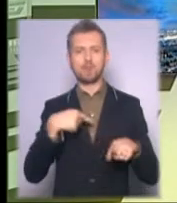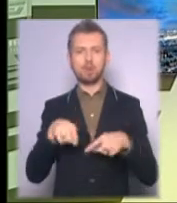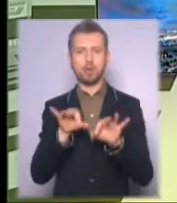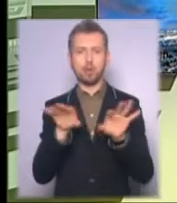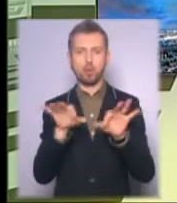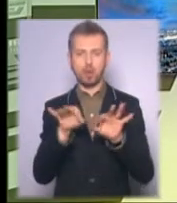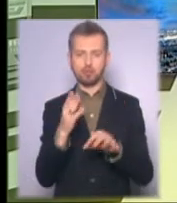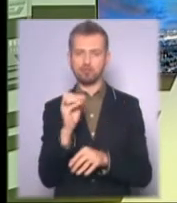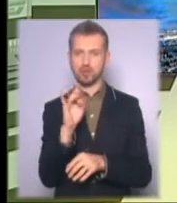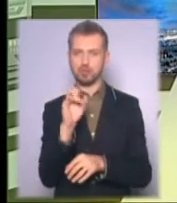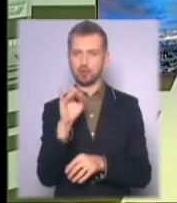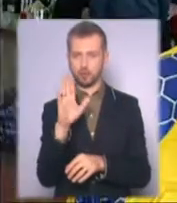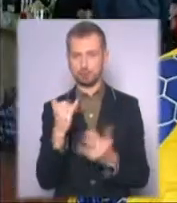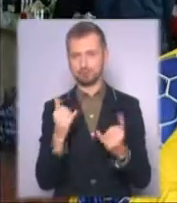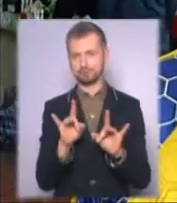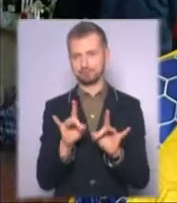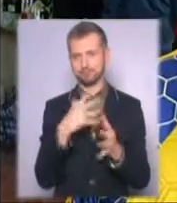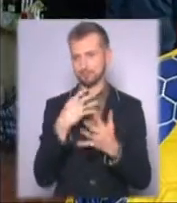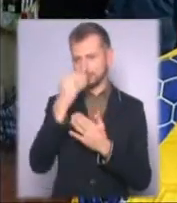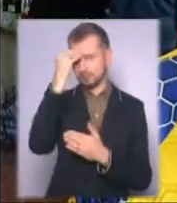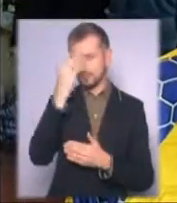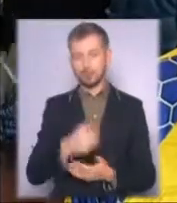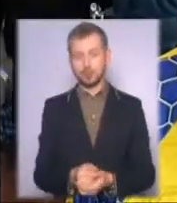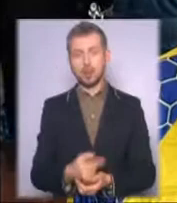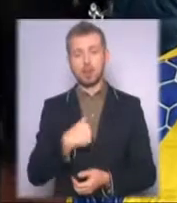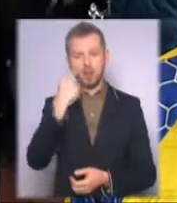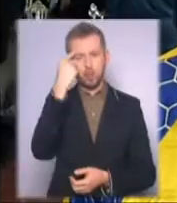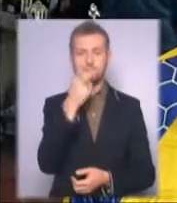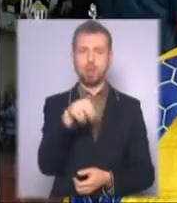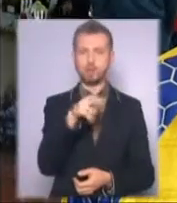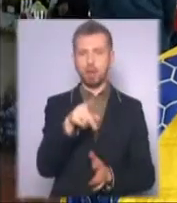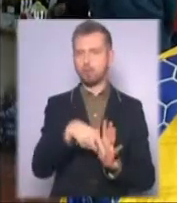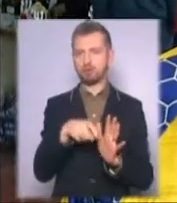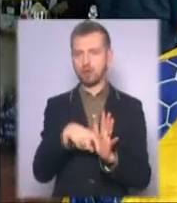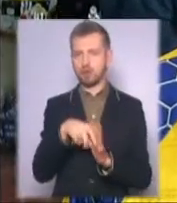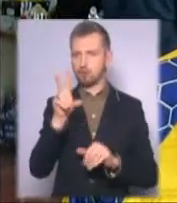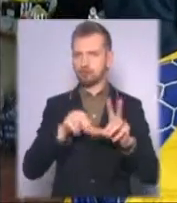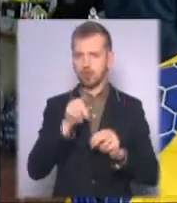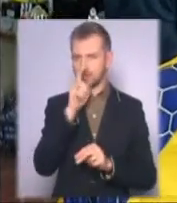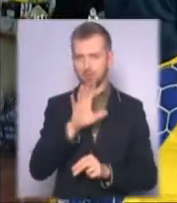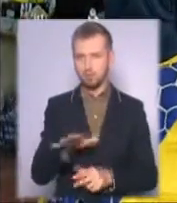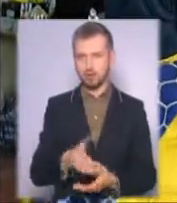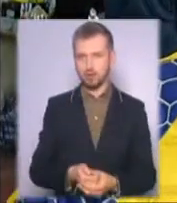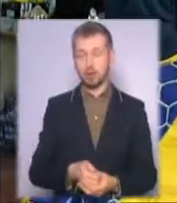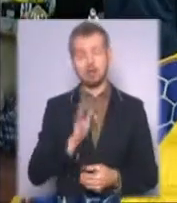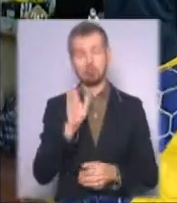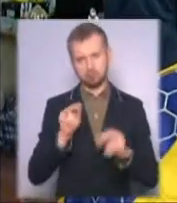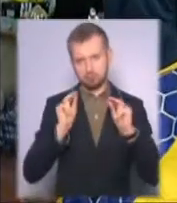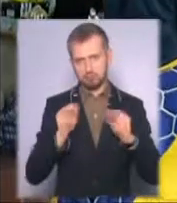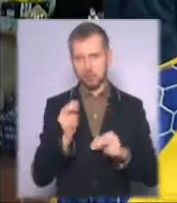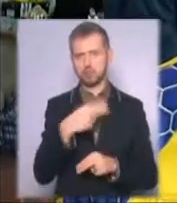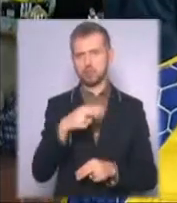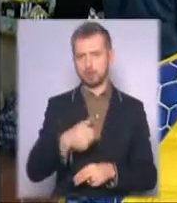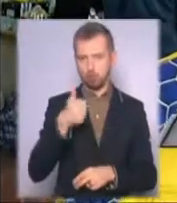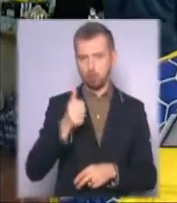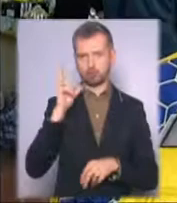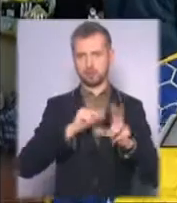Щербачов. Я думаю, у «Динамо» і «Шахтаря» непогані шанси. Будемо відвертими, у «Динамо» хороші